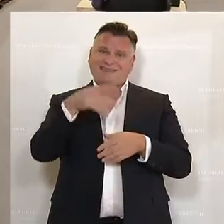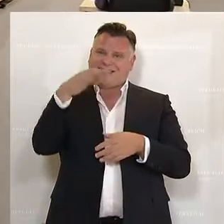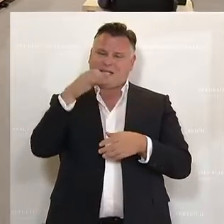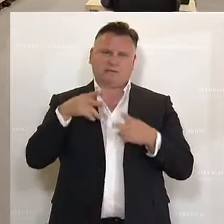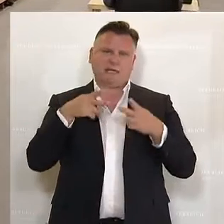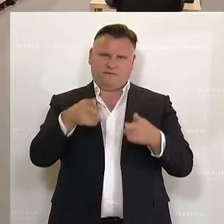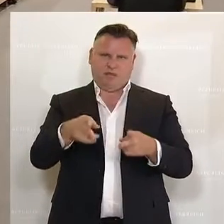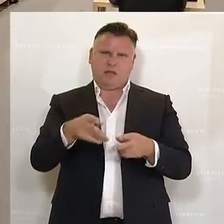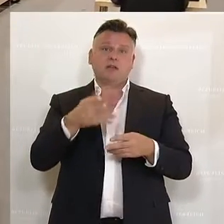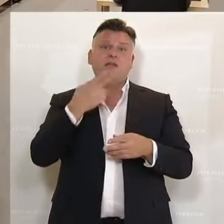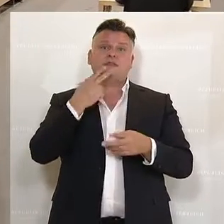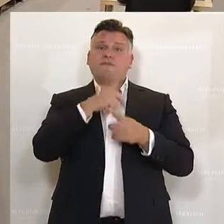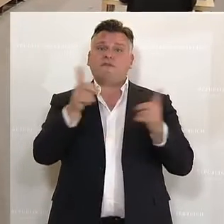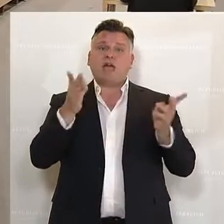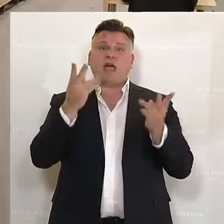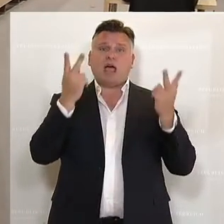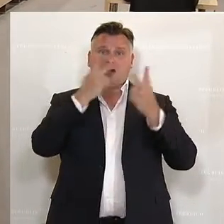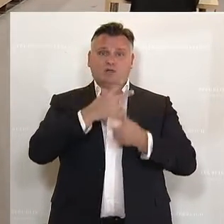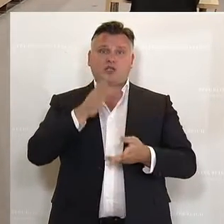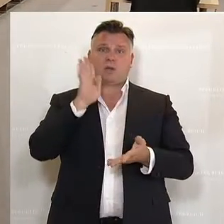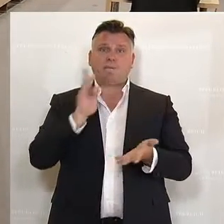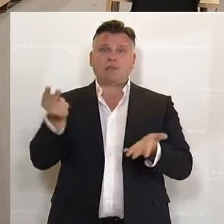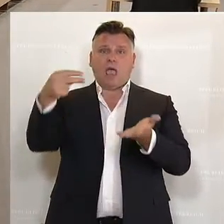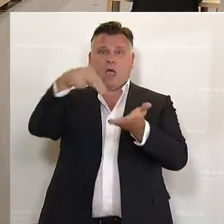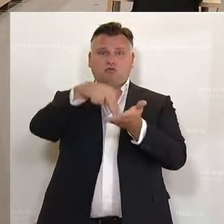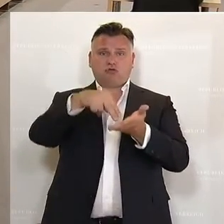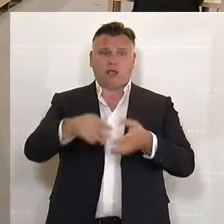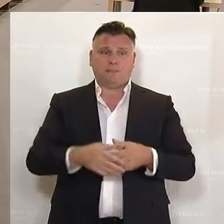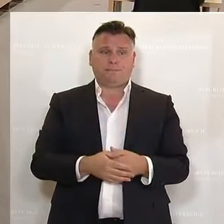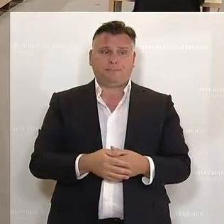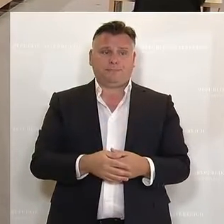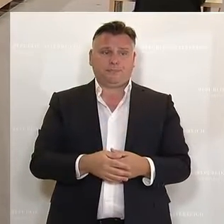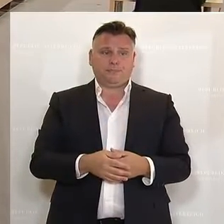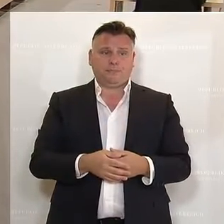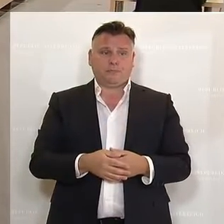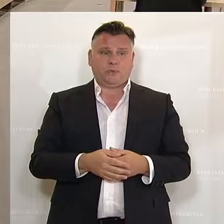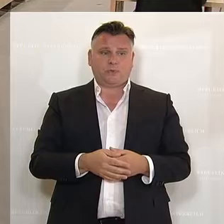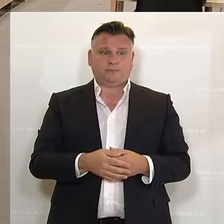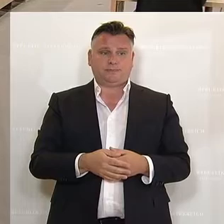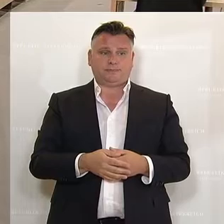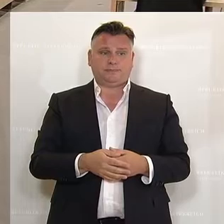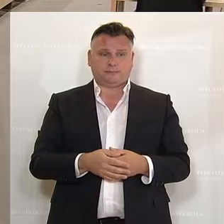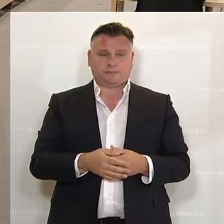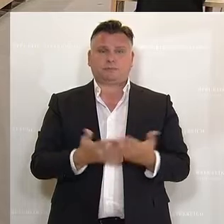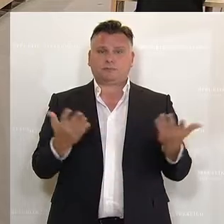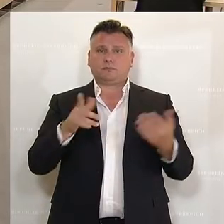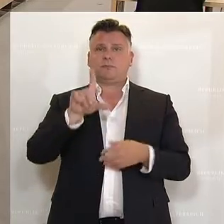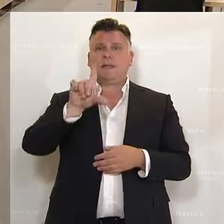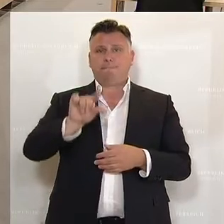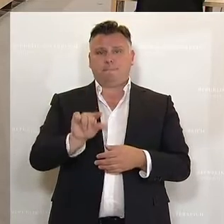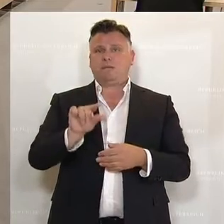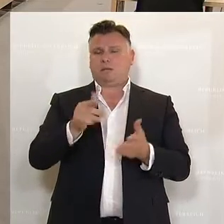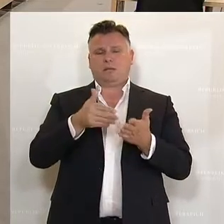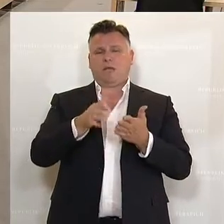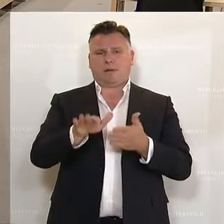jene Damen und Herren, die sich dafür aussprechen, um ein zustimmendes Zeichen, das ist die Minderheit